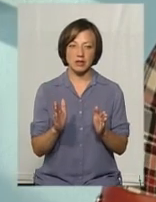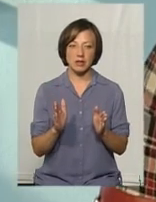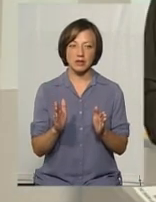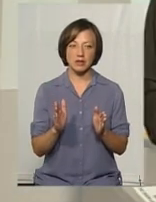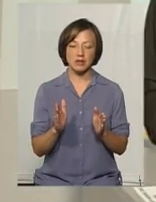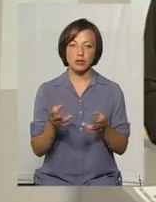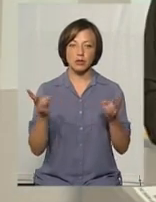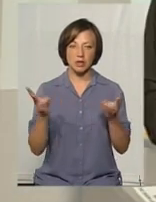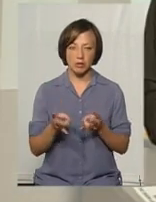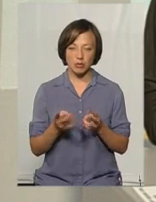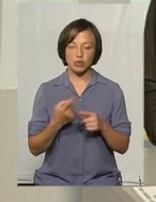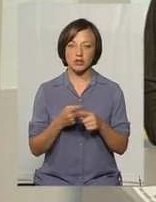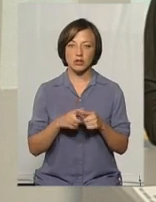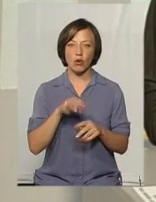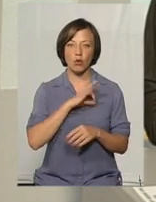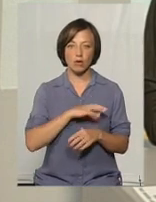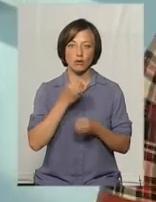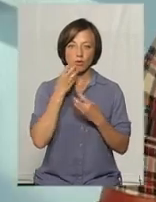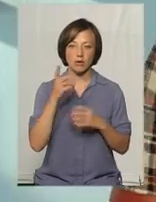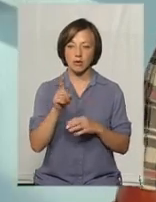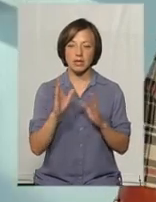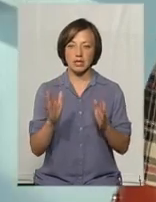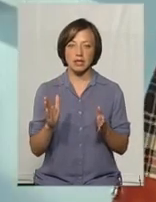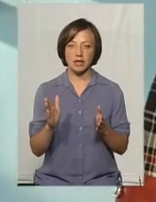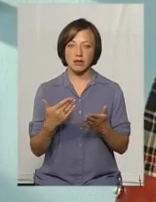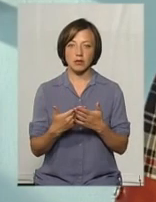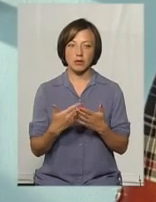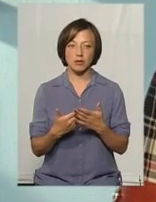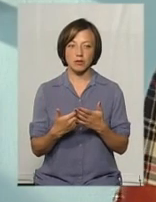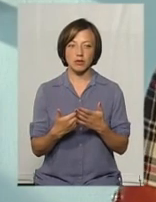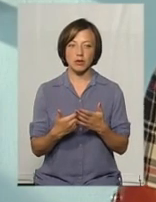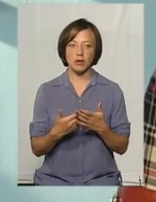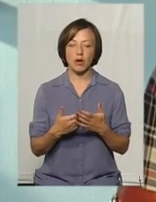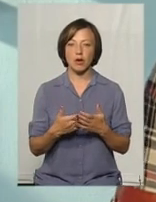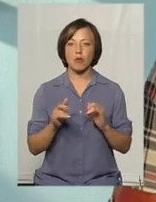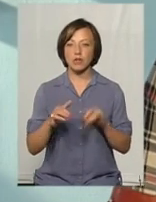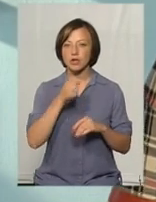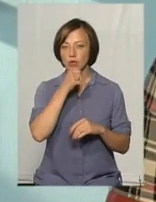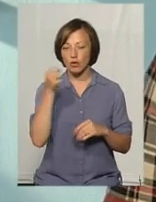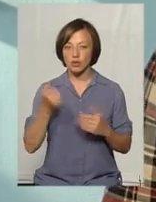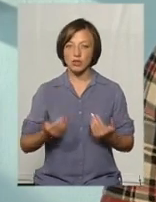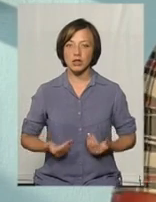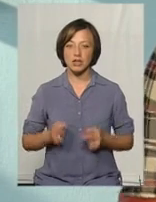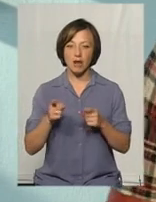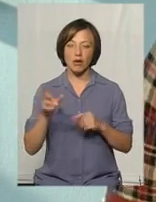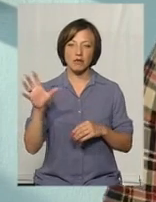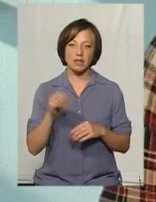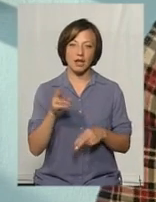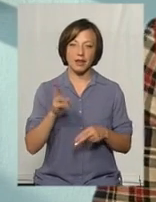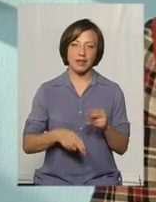це потрібно, що це корисно і добре. Що там не тільки буде процес дорослого життя і залякування того, що все